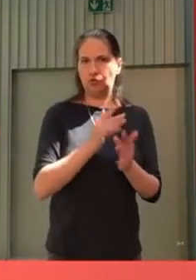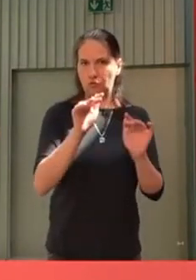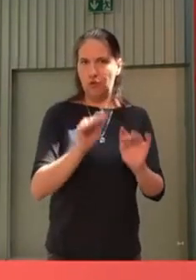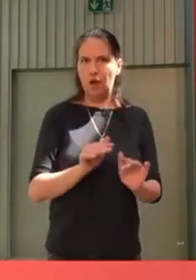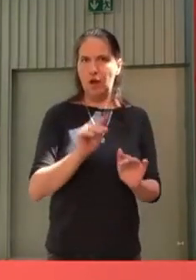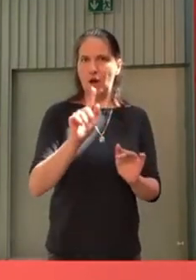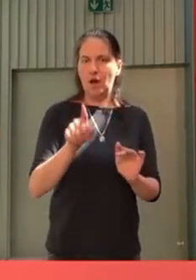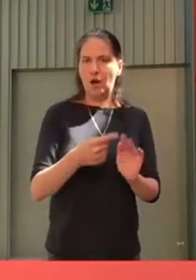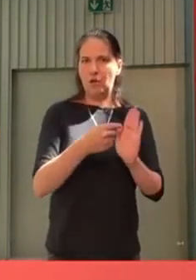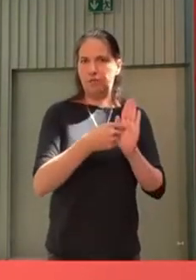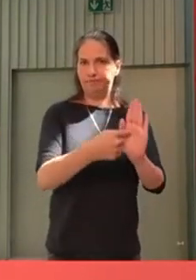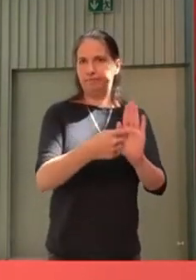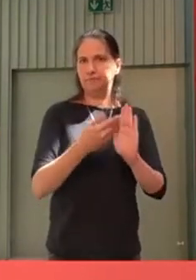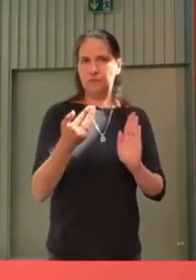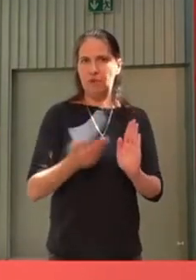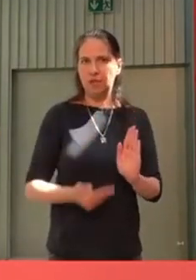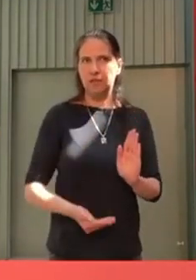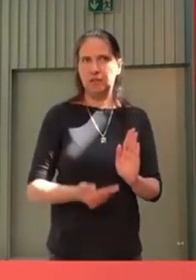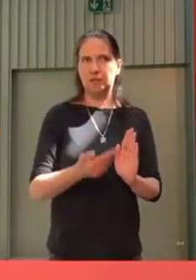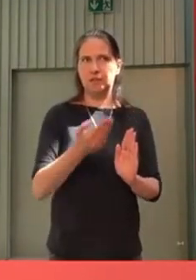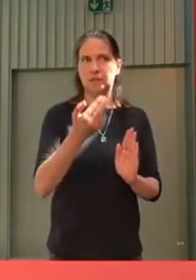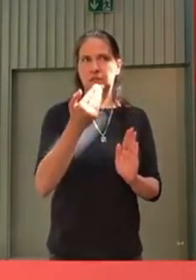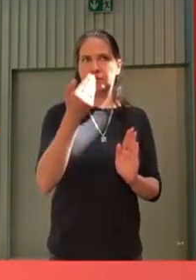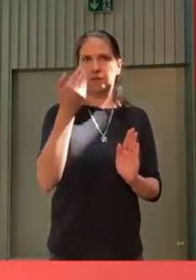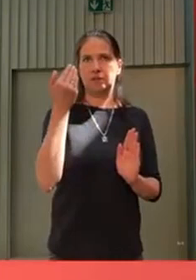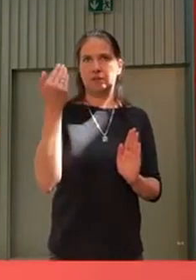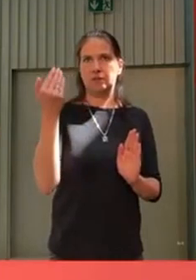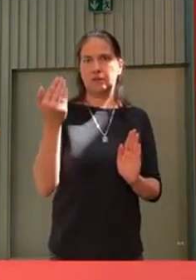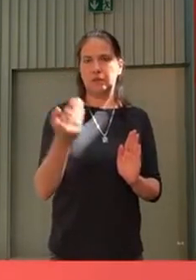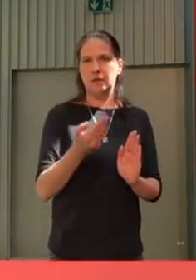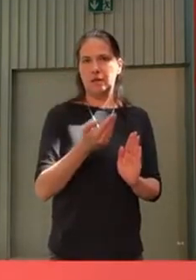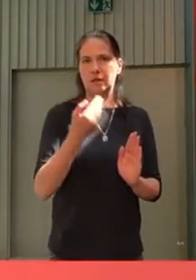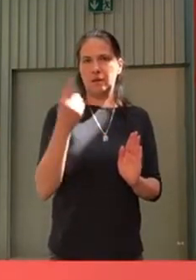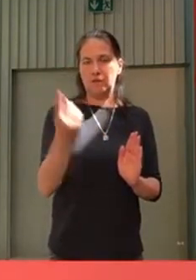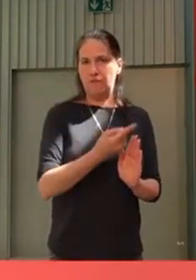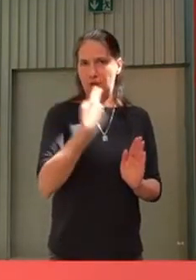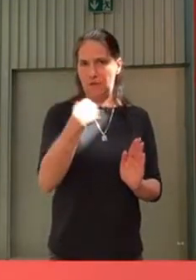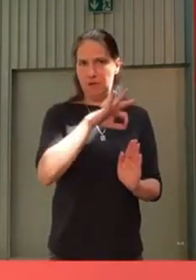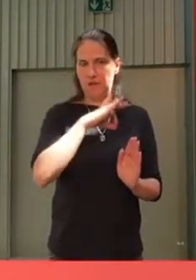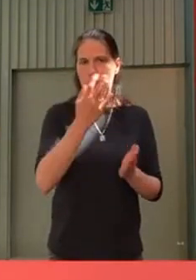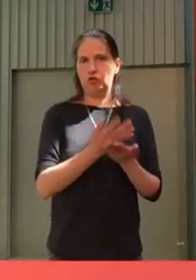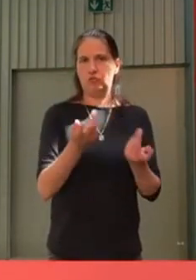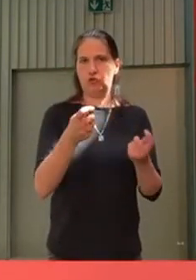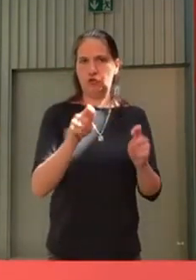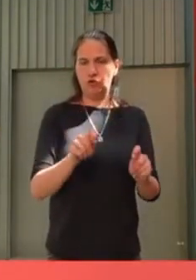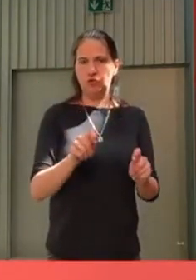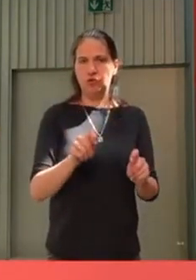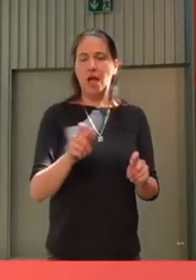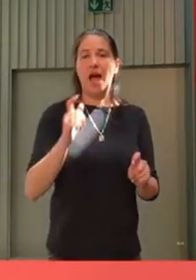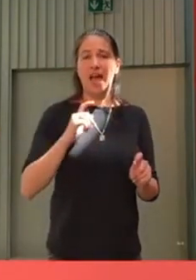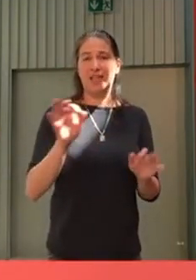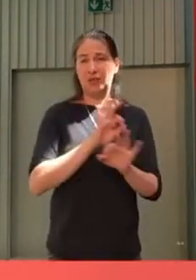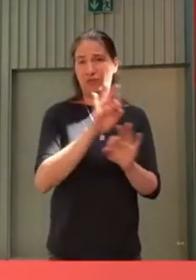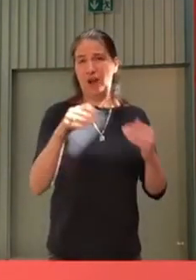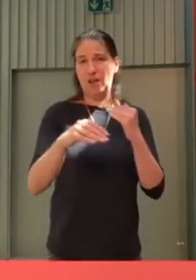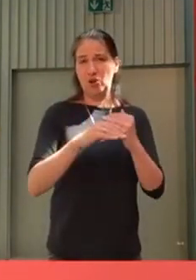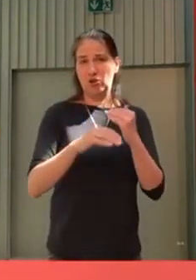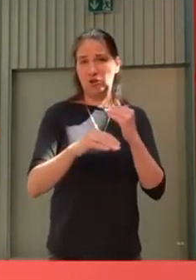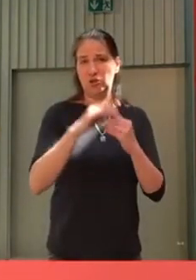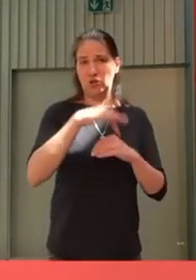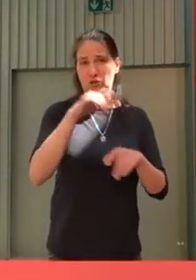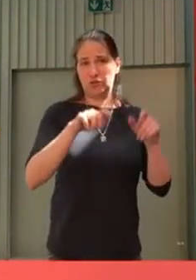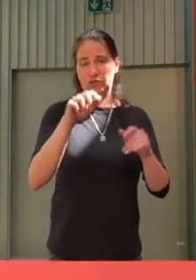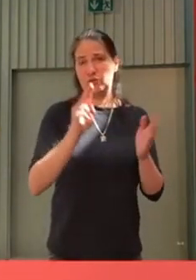letztendlich her, woran, was wir beschlossen haben als Partei. Und das sollte eigentlich auch für alle Genossinnen und Genossen gelten.